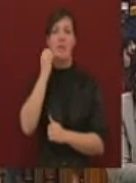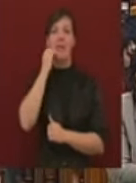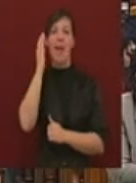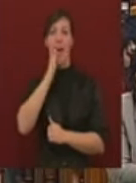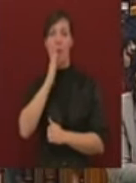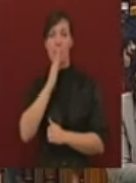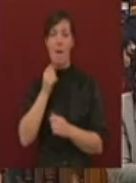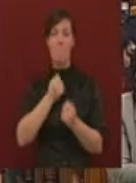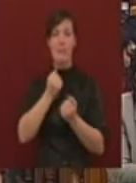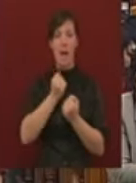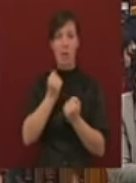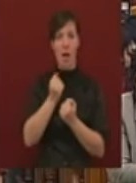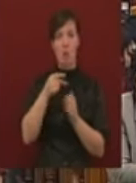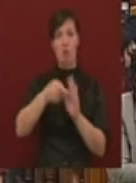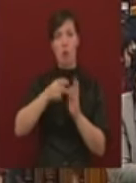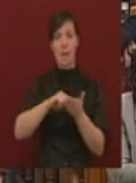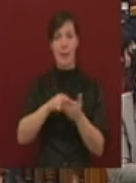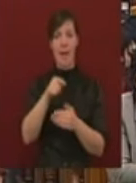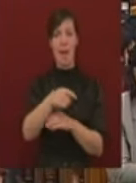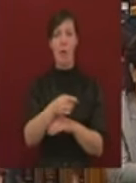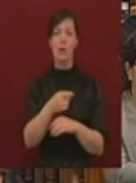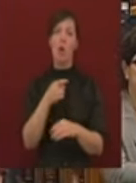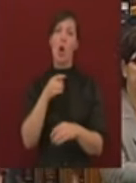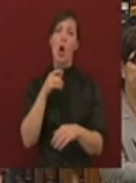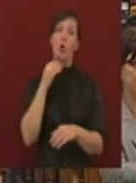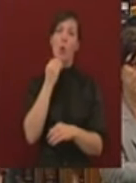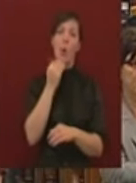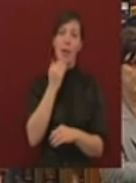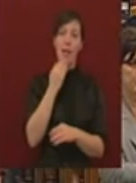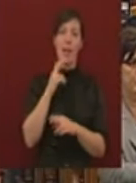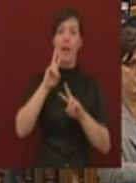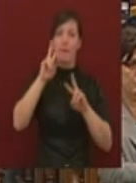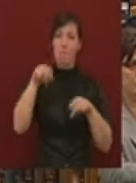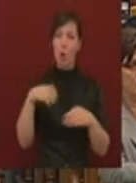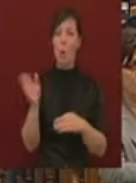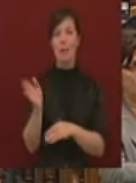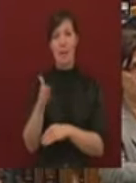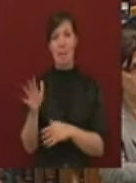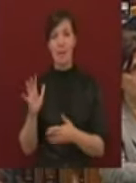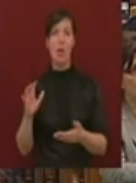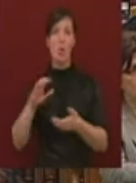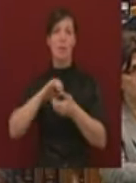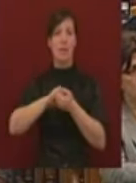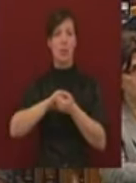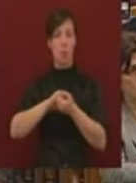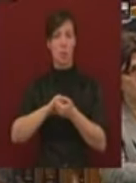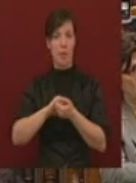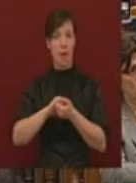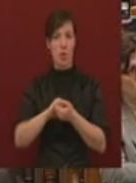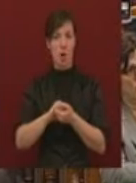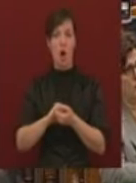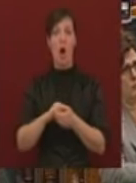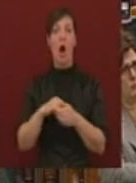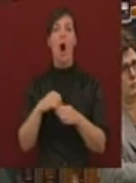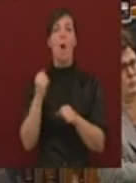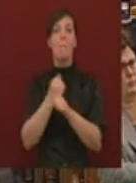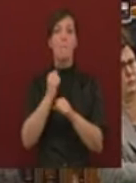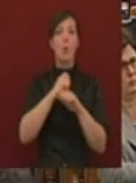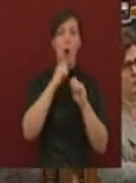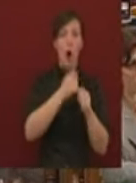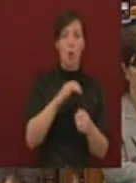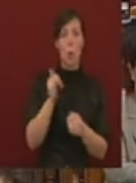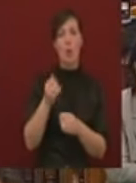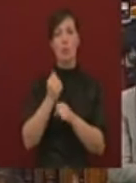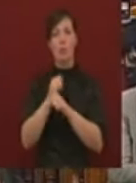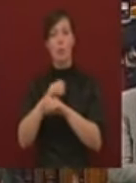stratégiájában törekedjen egy valódi nemzeti együttműködésre, egy nemzeti minimumra a munkáltatói, munkavállalói oldal a